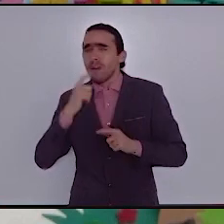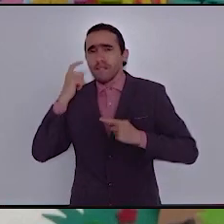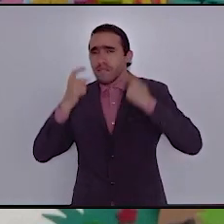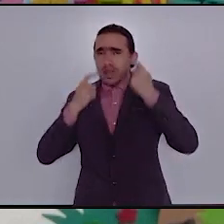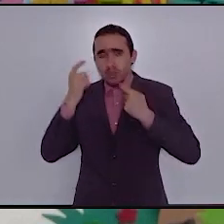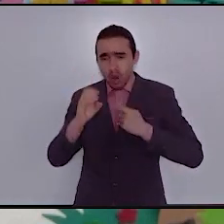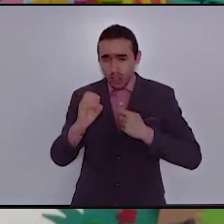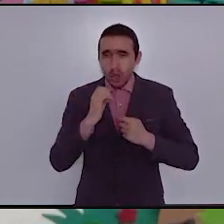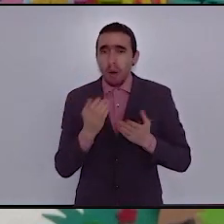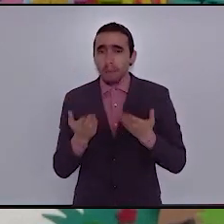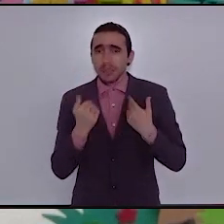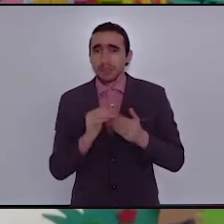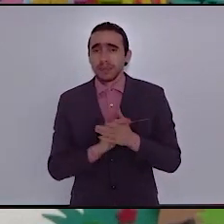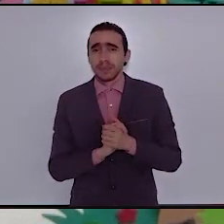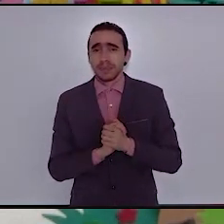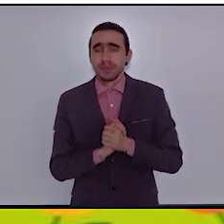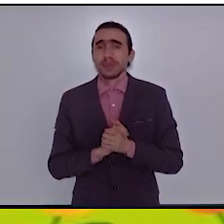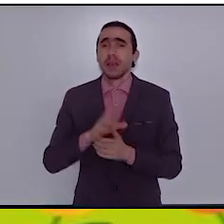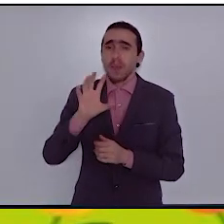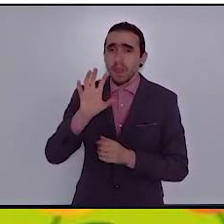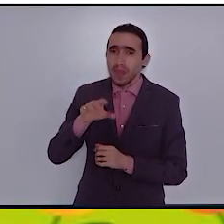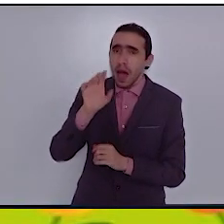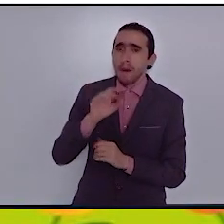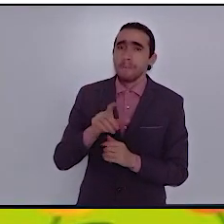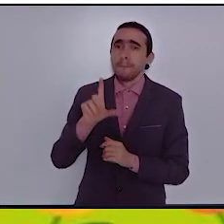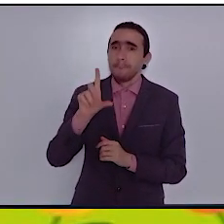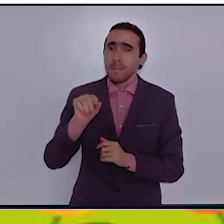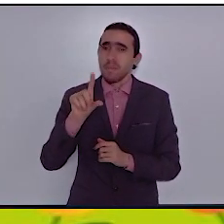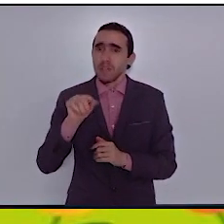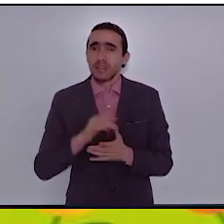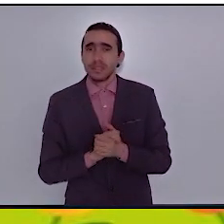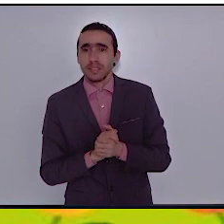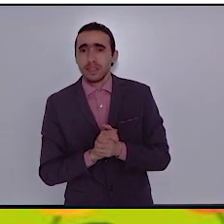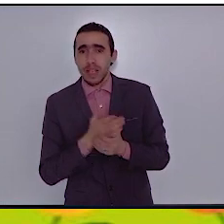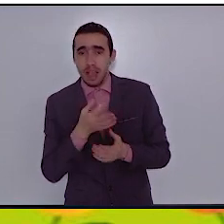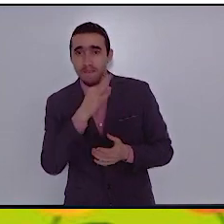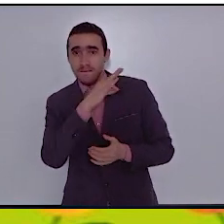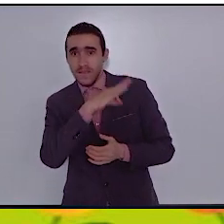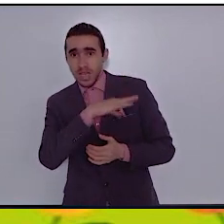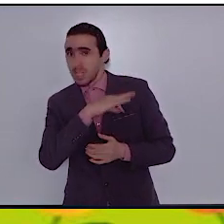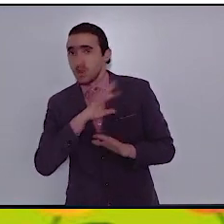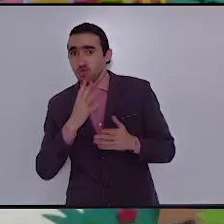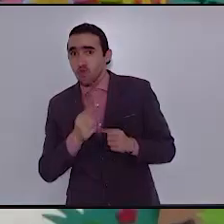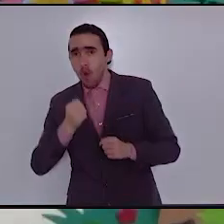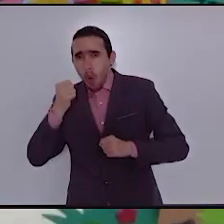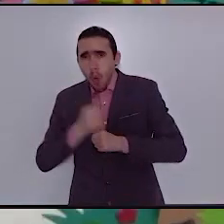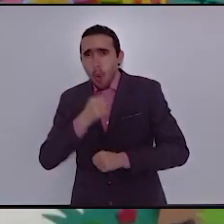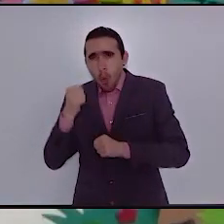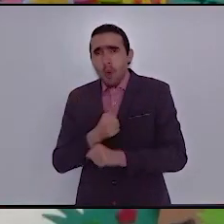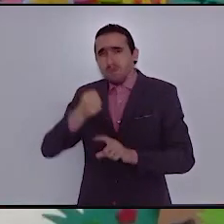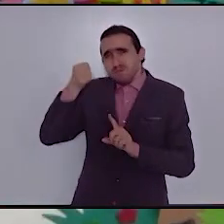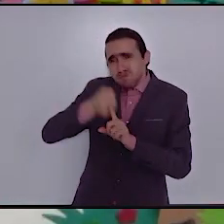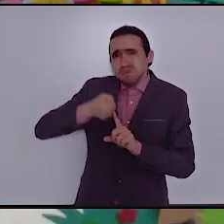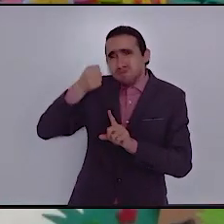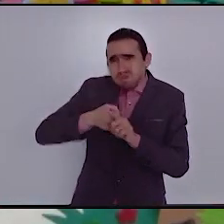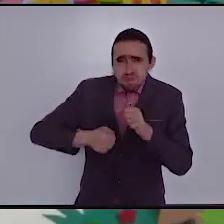نعم أحسنتم لقد استفدنا المثابرة والمحاولة وعدم